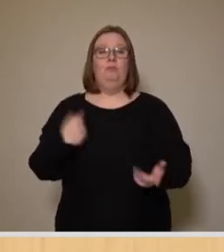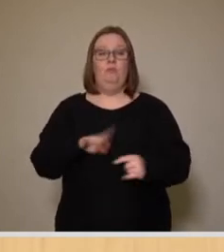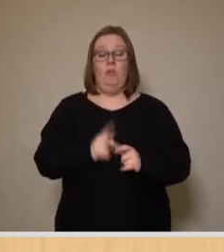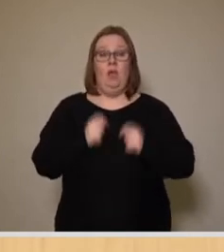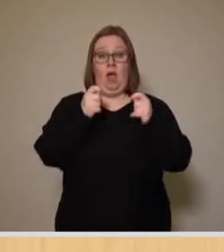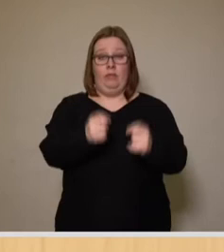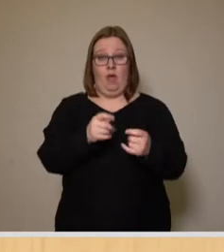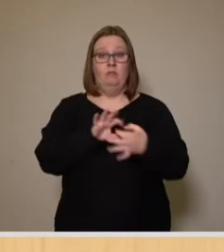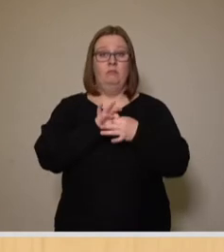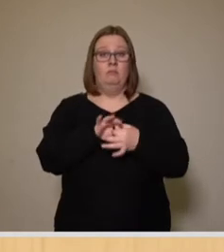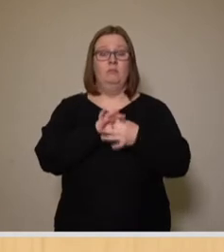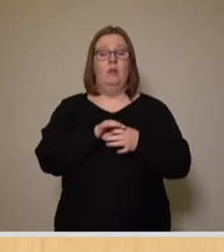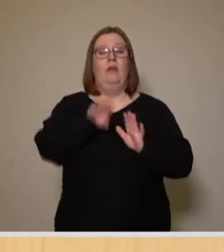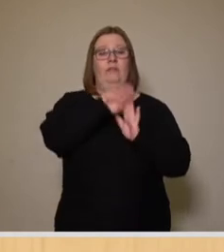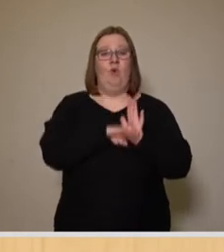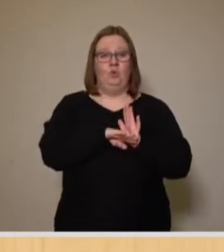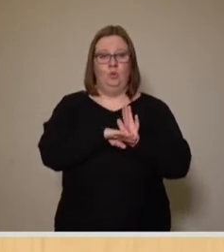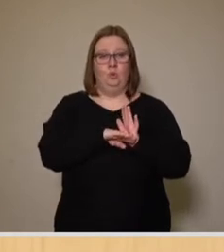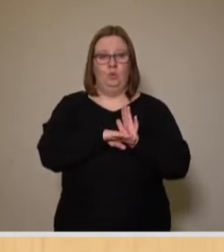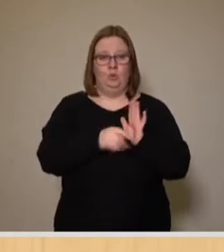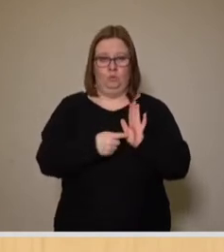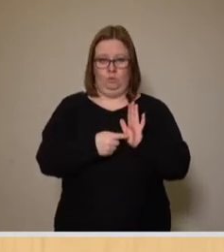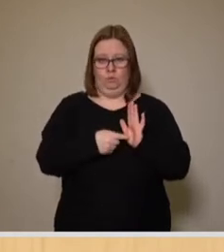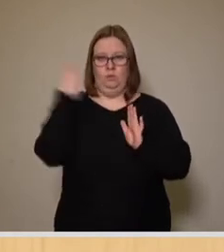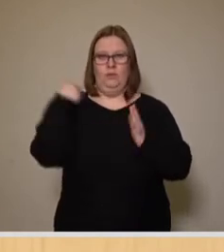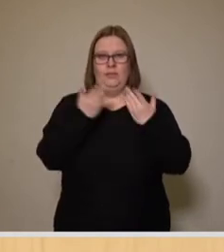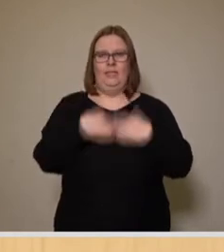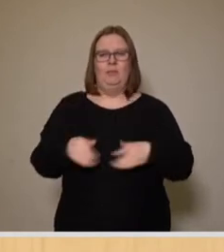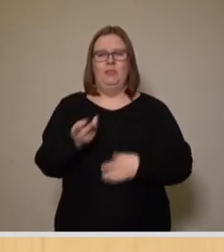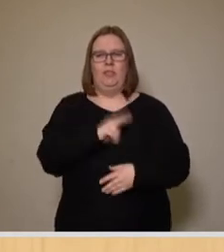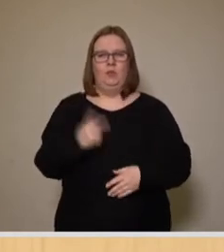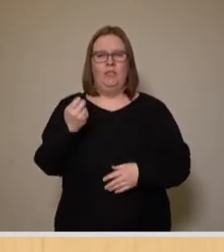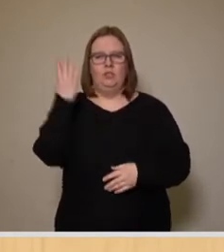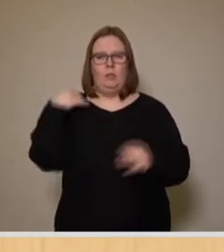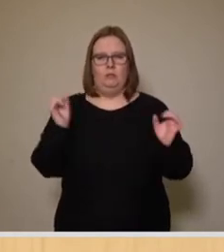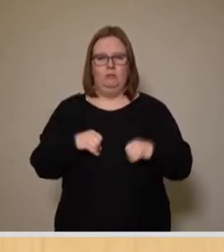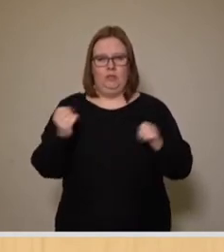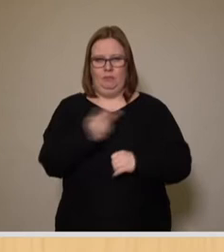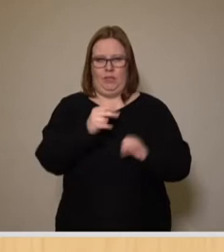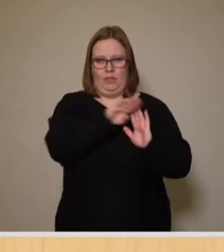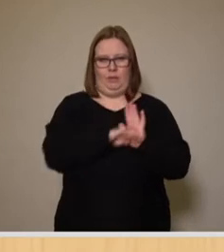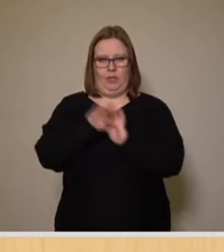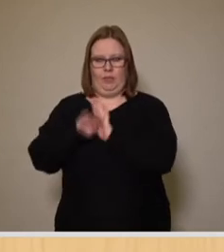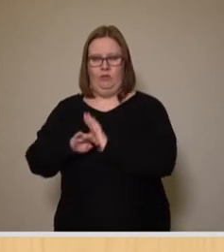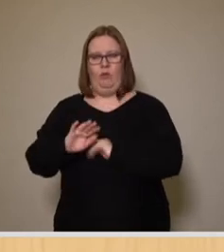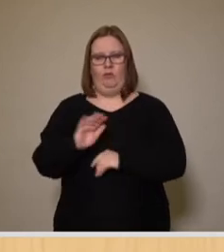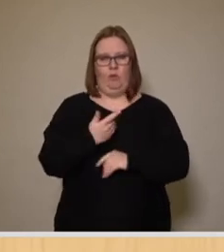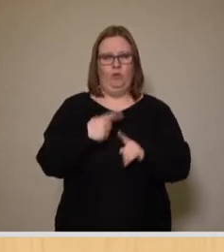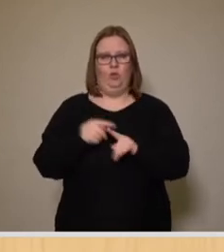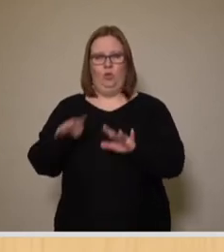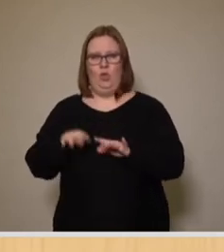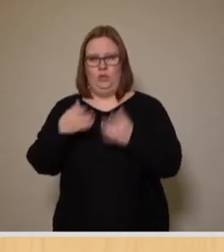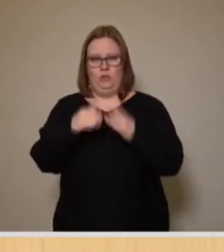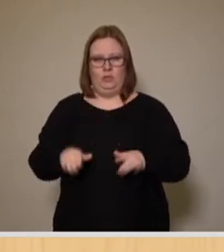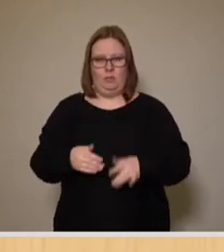Antrag betrifft die Verordnung, die hier im Dezember 2020 beschlossenen beiden Termine vom 5. und vom 19.